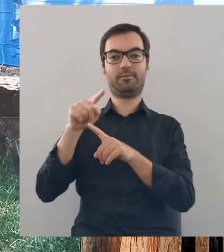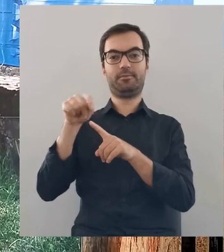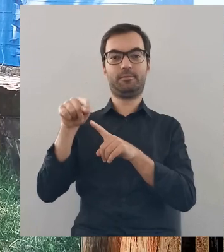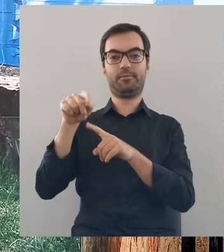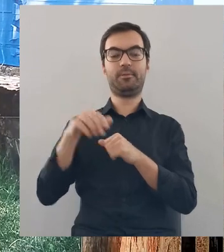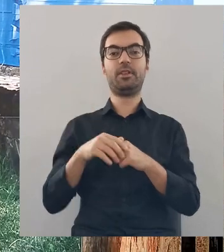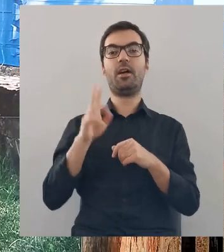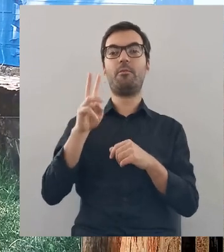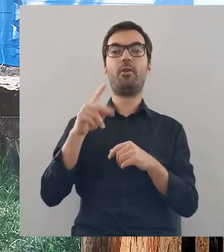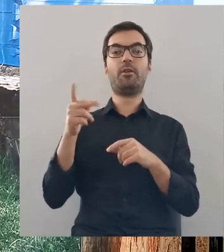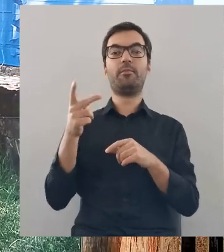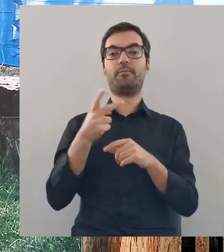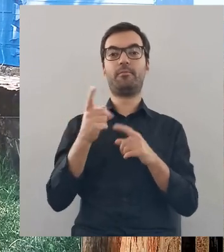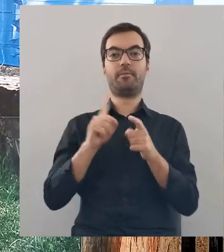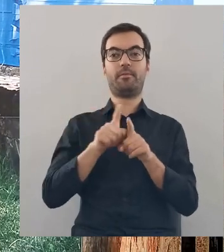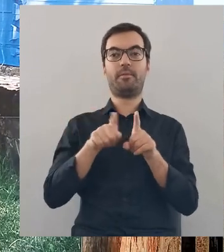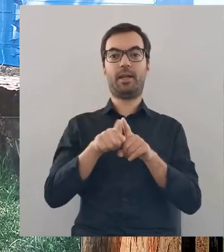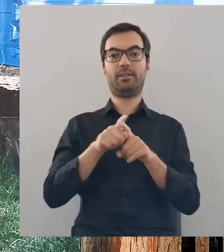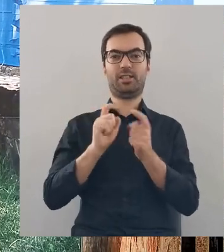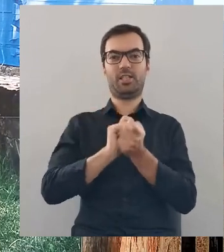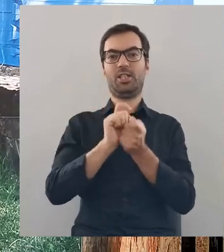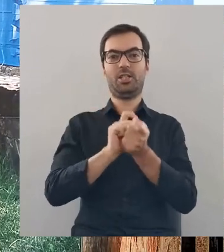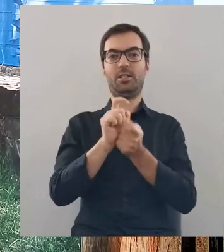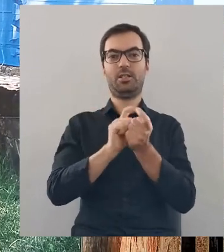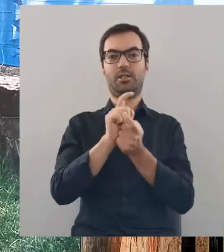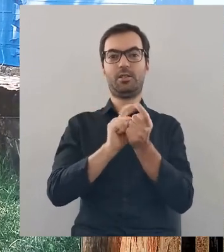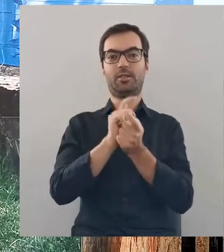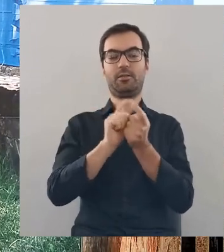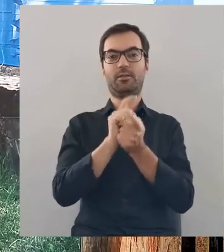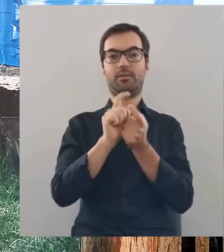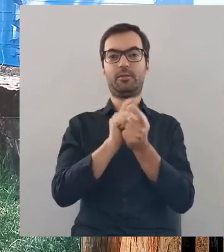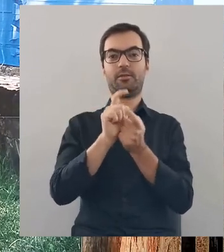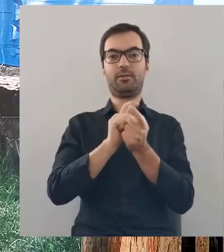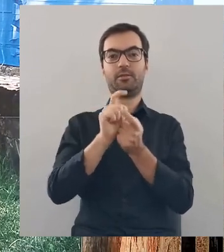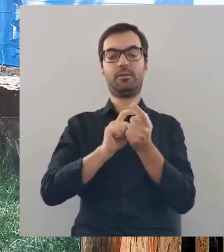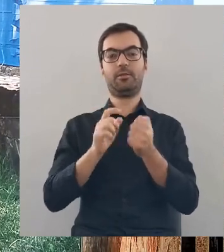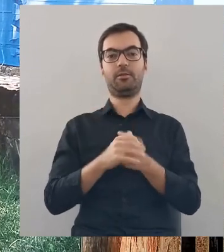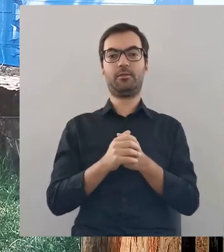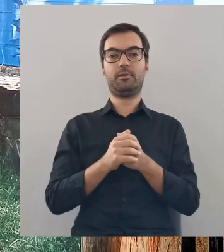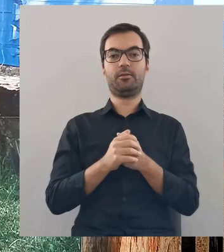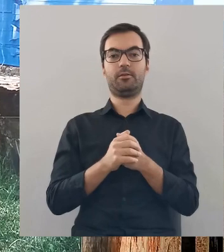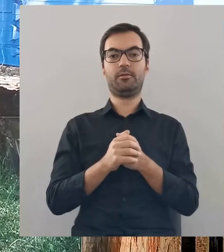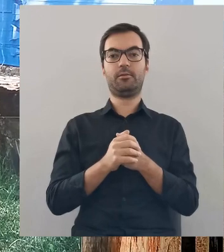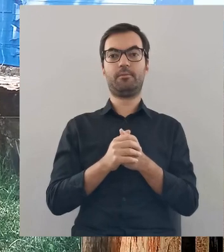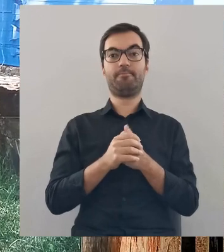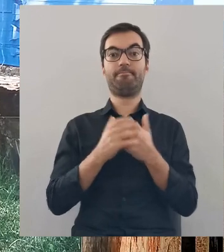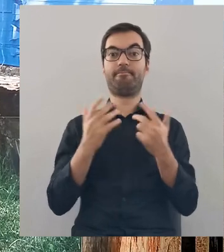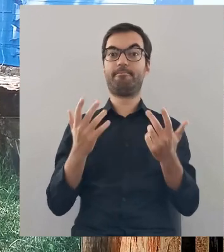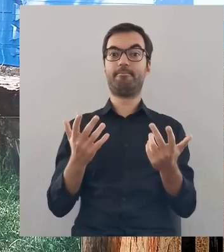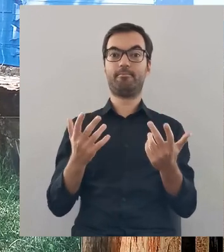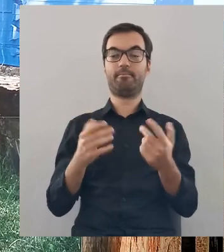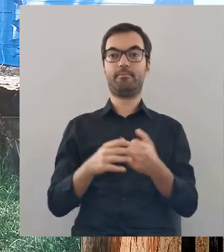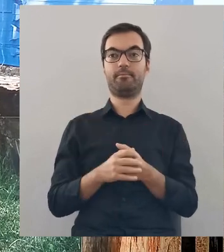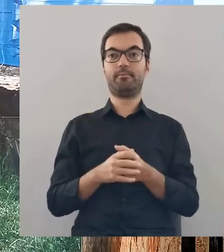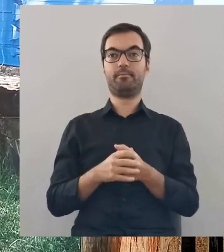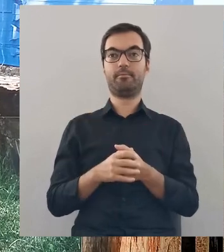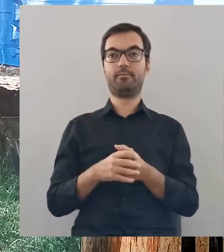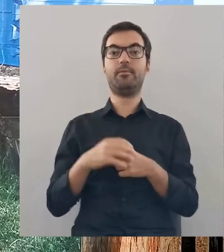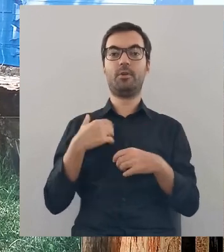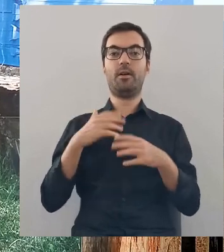ale potem bracia stryjeczni się pokłócili. I to pokłócili się do tego stopnia, że